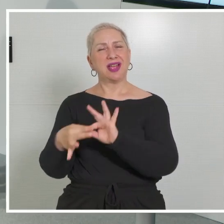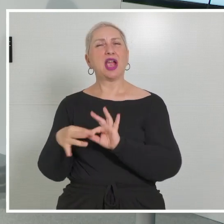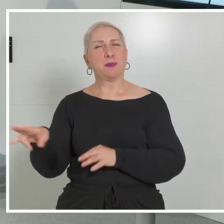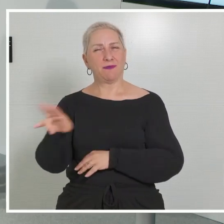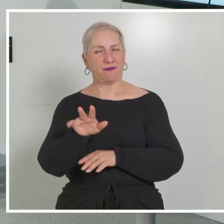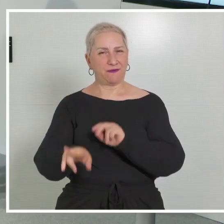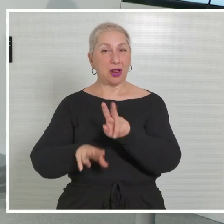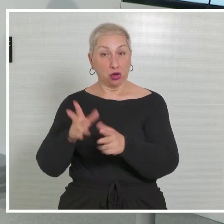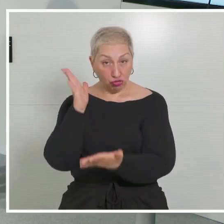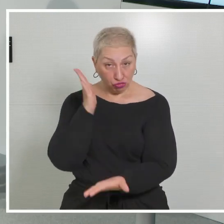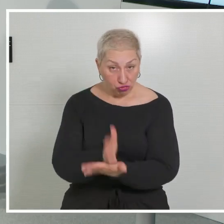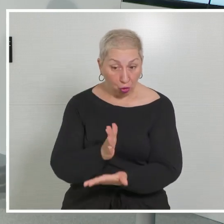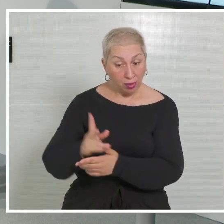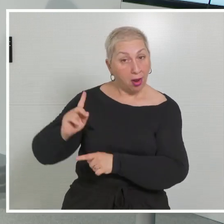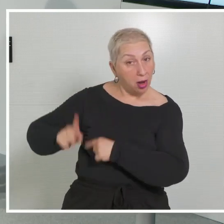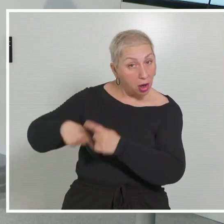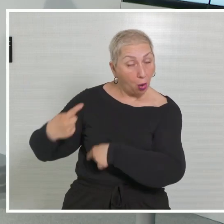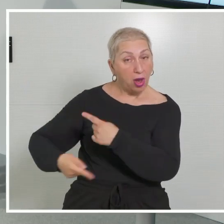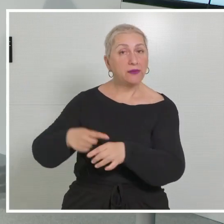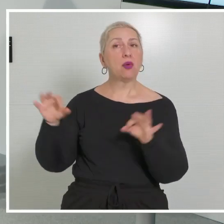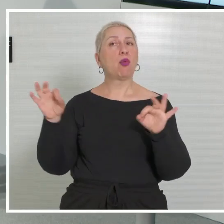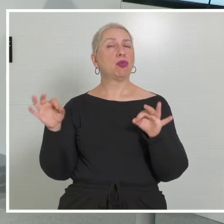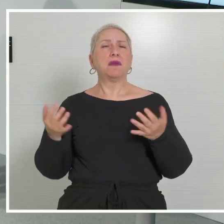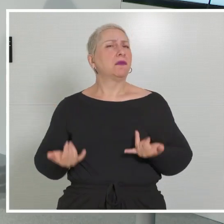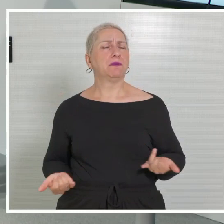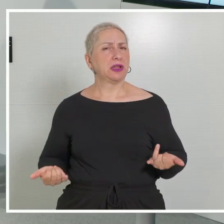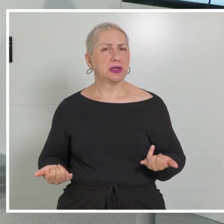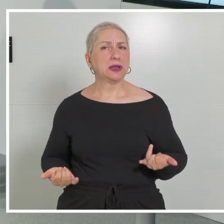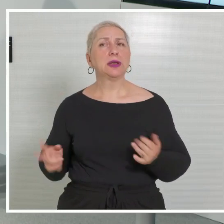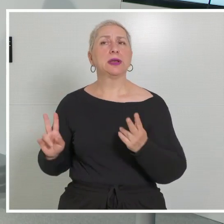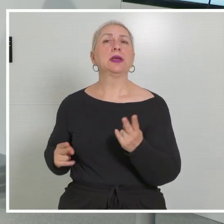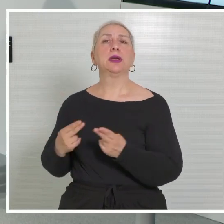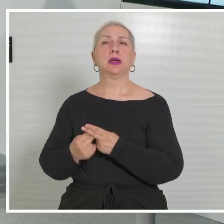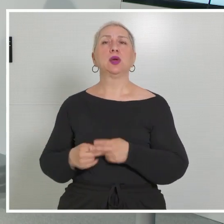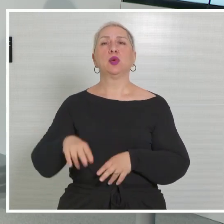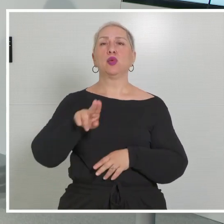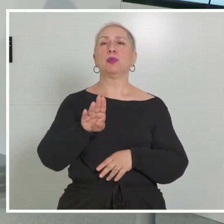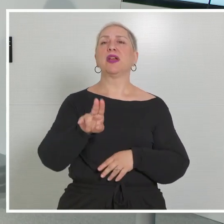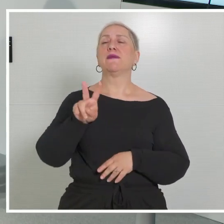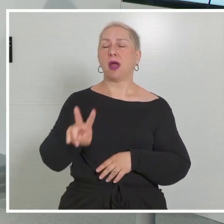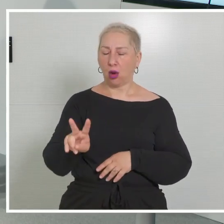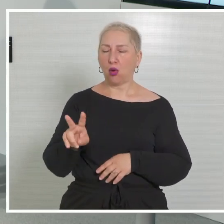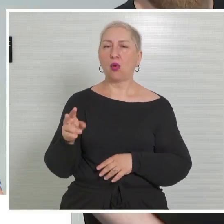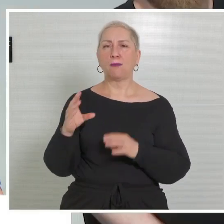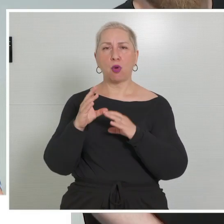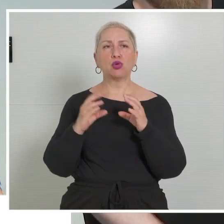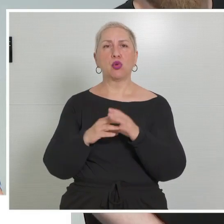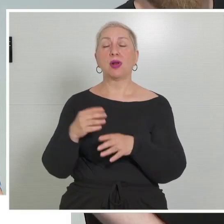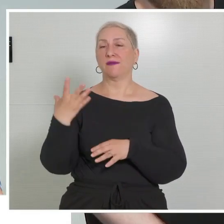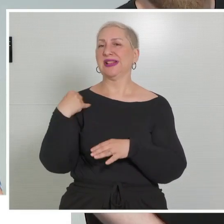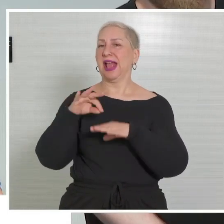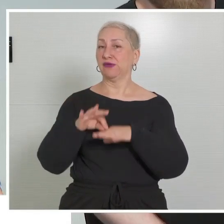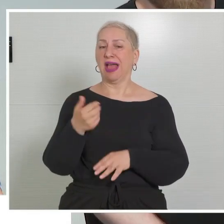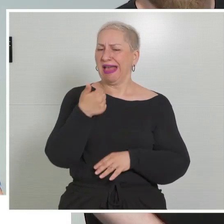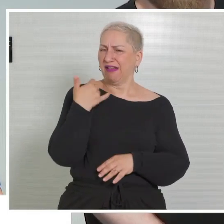es den jetzt schon? Also läuft das schon? Wurde das schon ausprobiert? Dieses UBV-Modul führen wir wieder ein. Das hat es einige Jahre jetzt